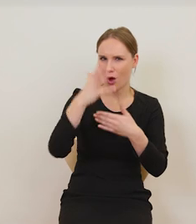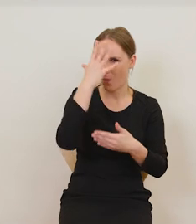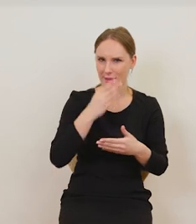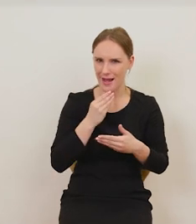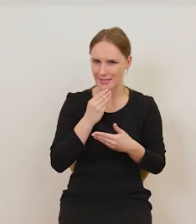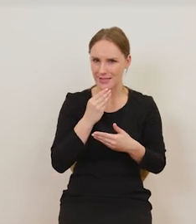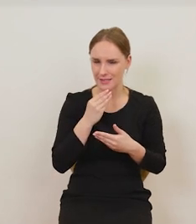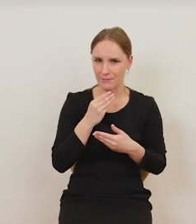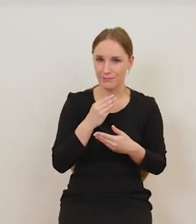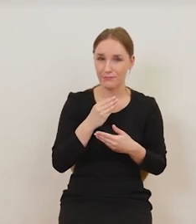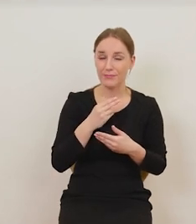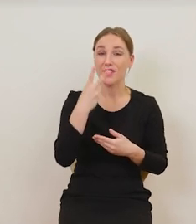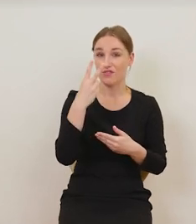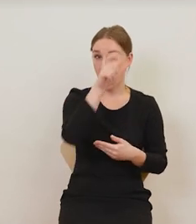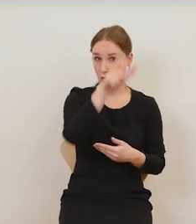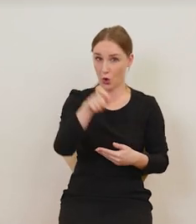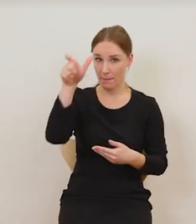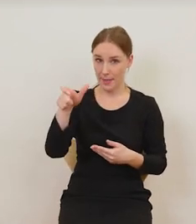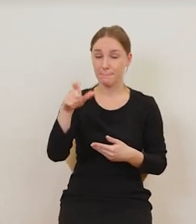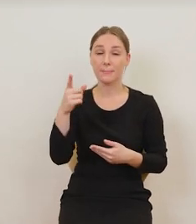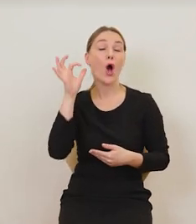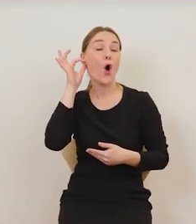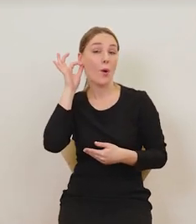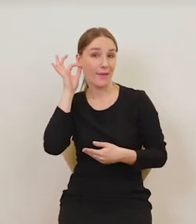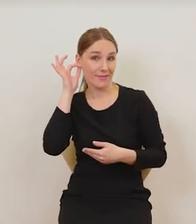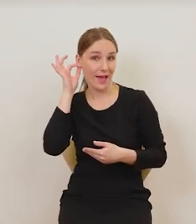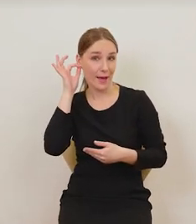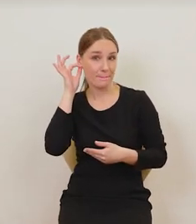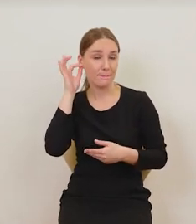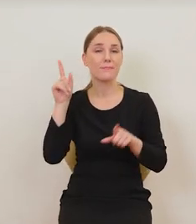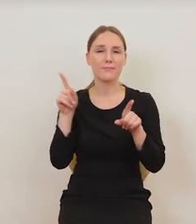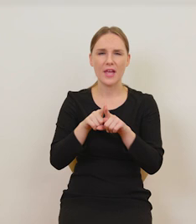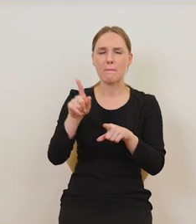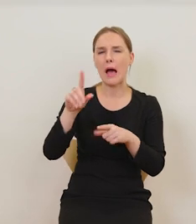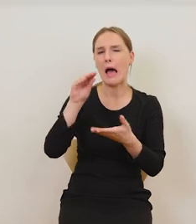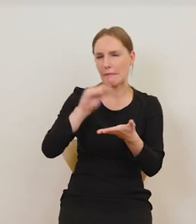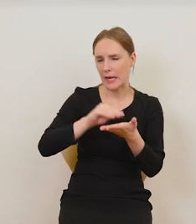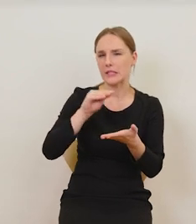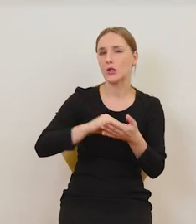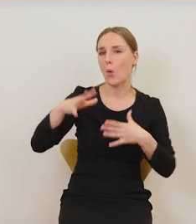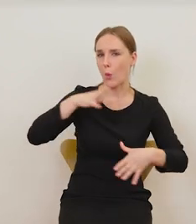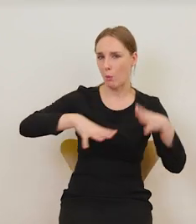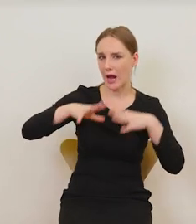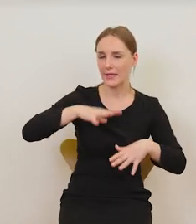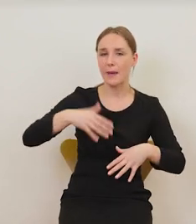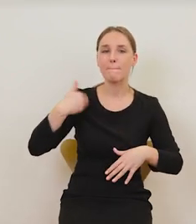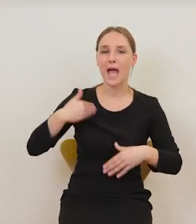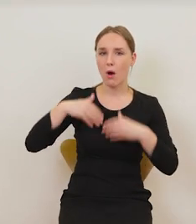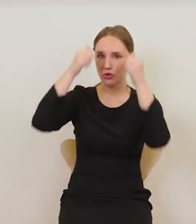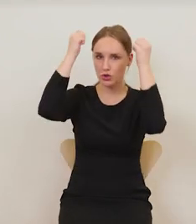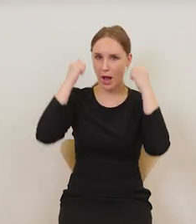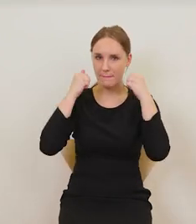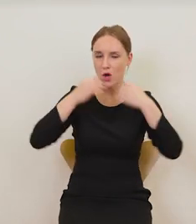Mamy właściwie dwie postaci. Kobietę, znowu w tradycyjnym stroju, w czepku białym,